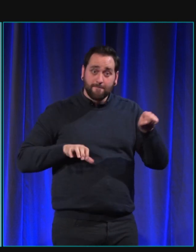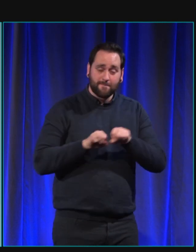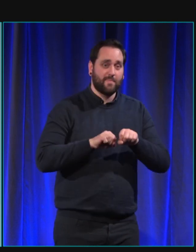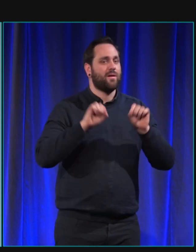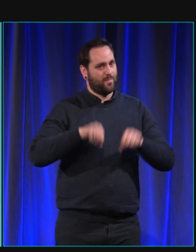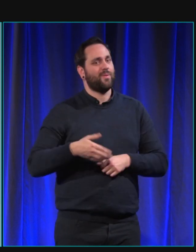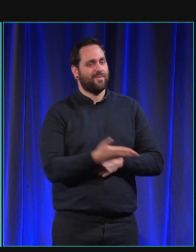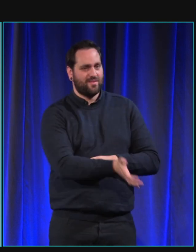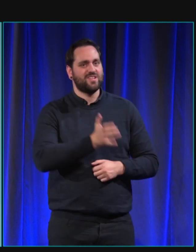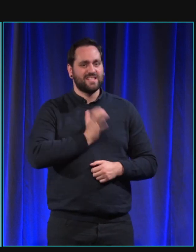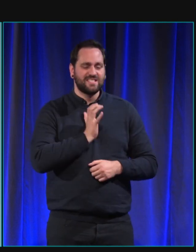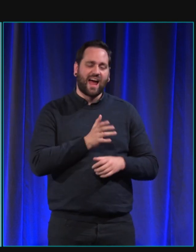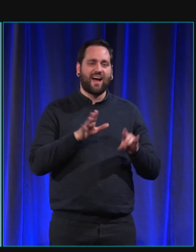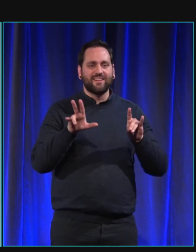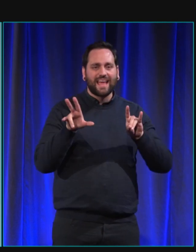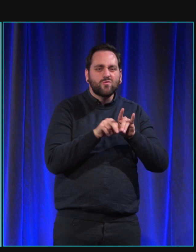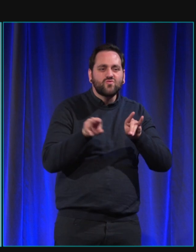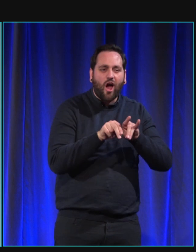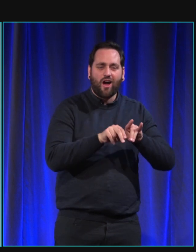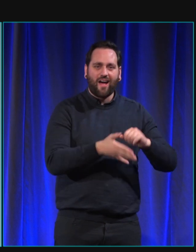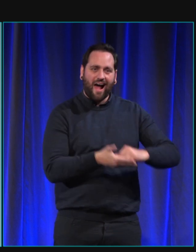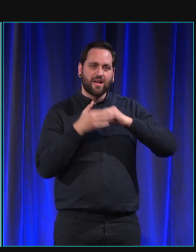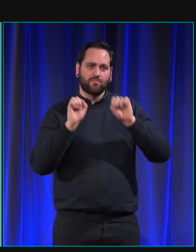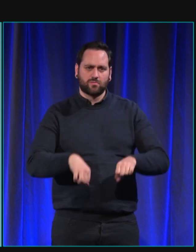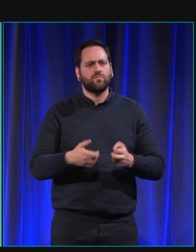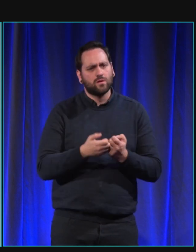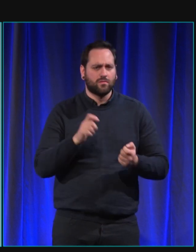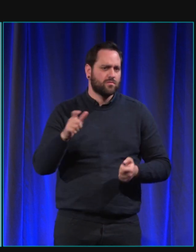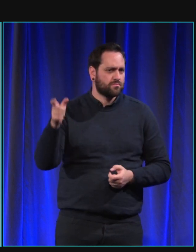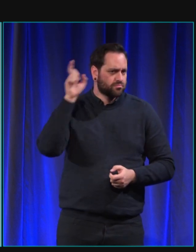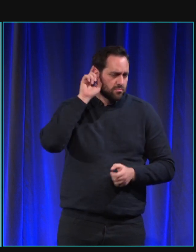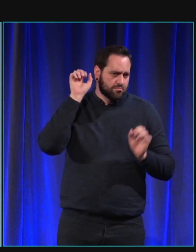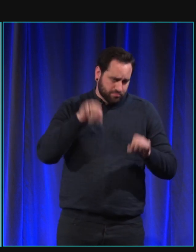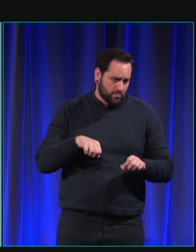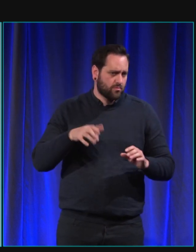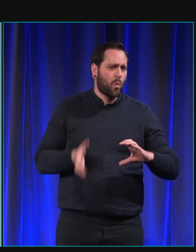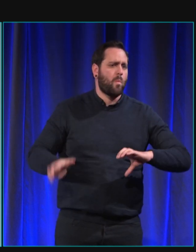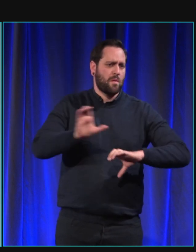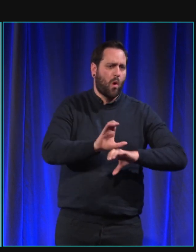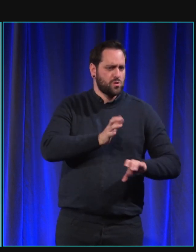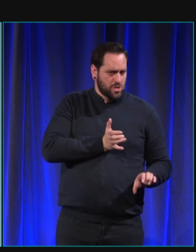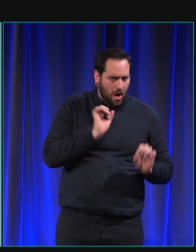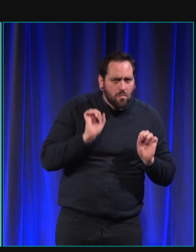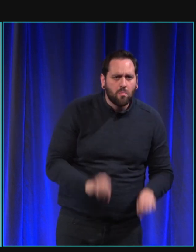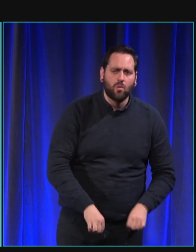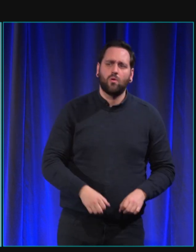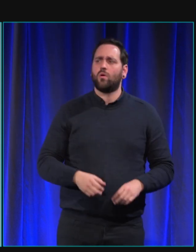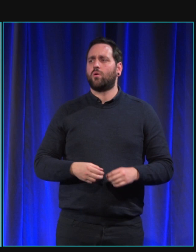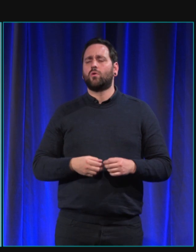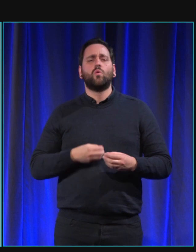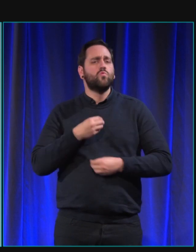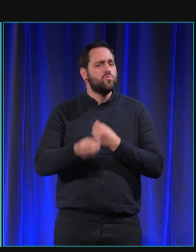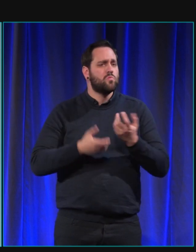jeu. vient en complément des appareils s'il y a. Si les personnes ne sont pas appareillables,